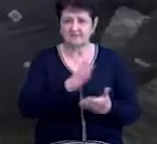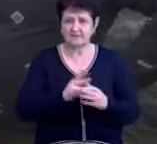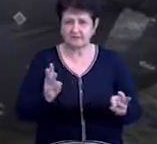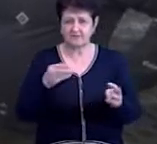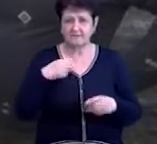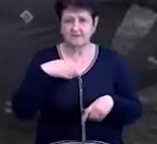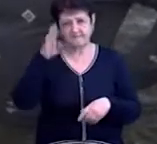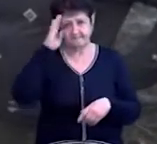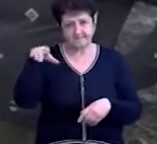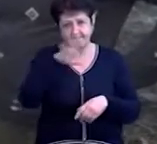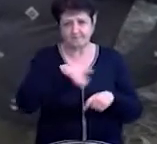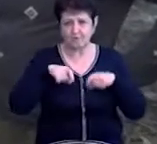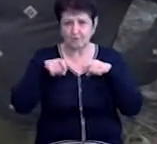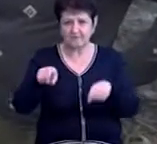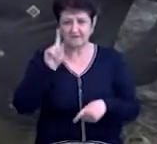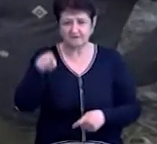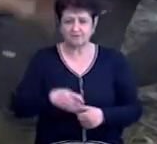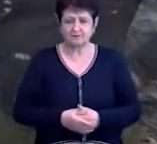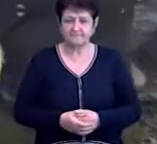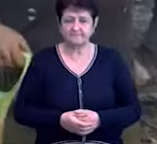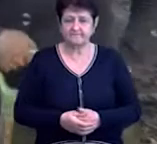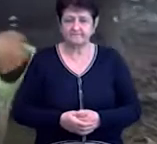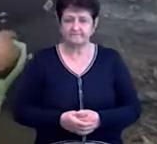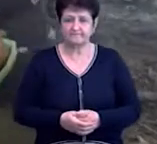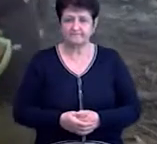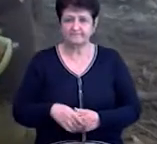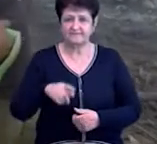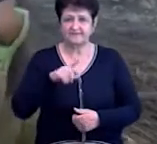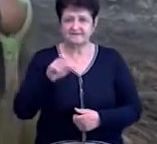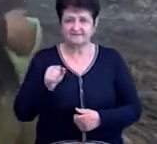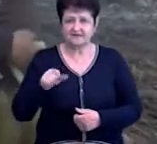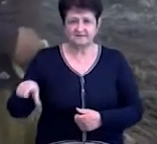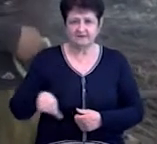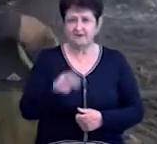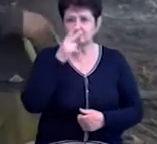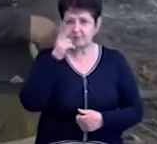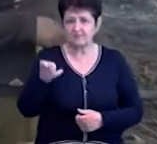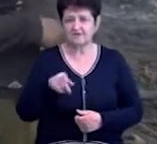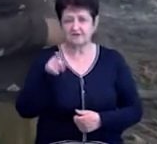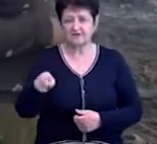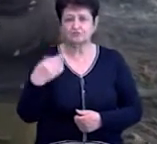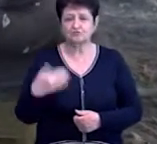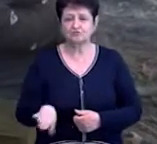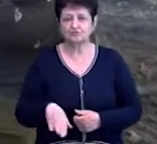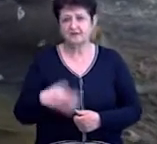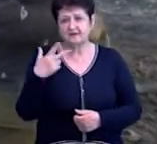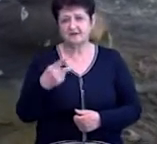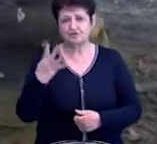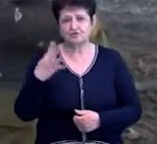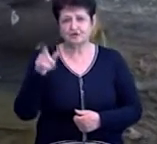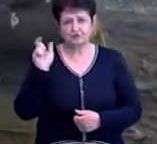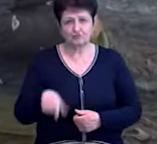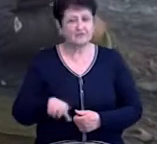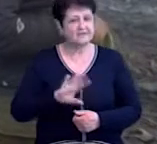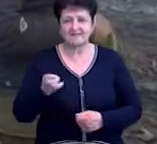Прибігли зразу хлопці. Ми побігли туди, за трасу, побачили, що там вже, ну, 3-4 людини там